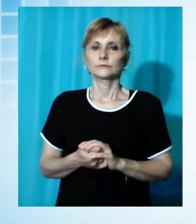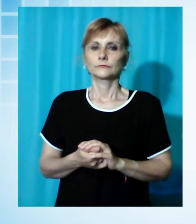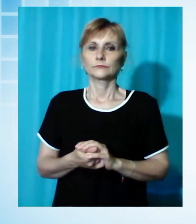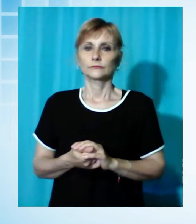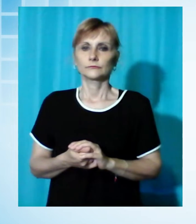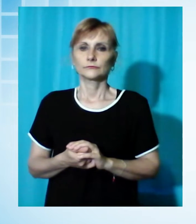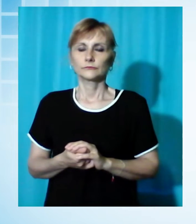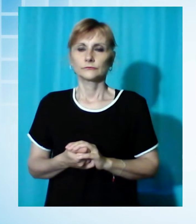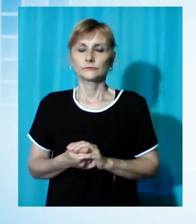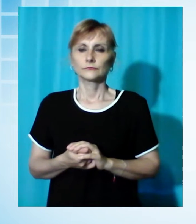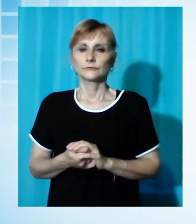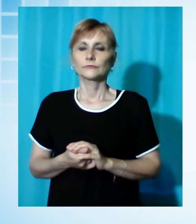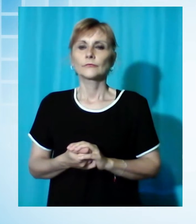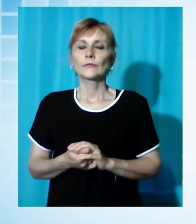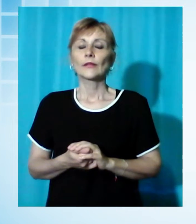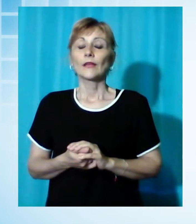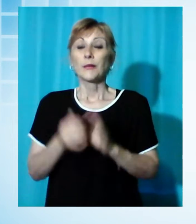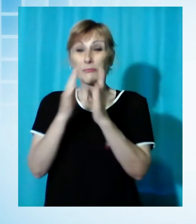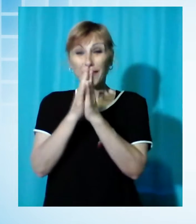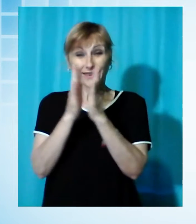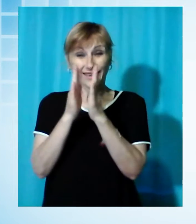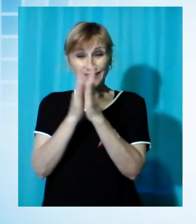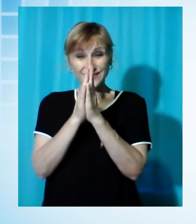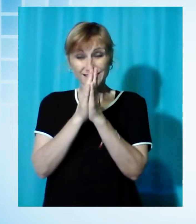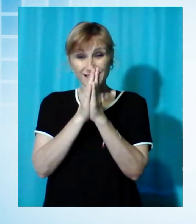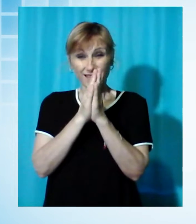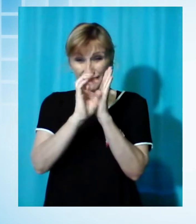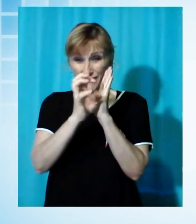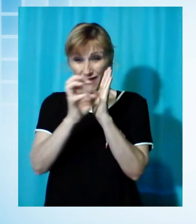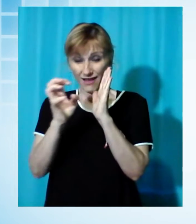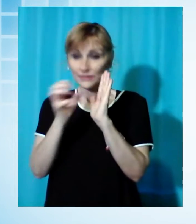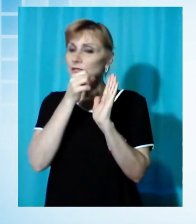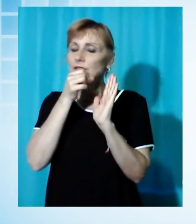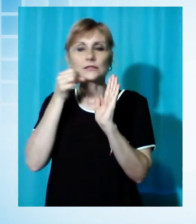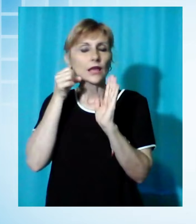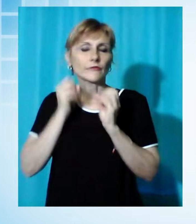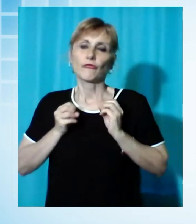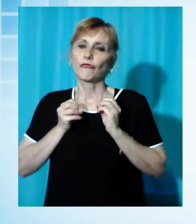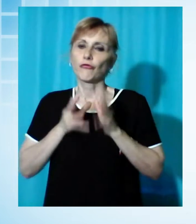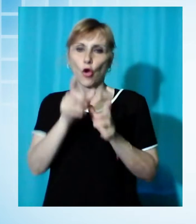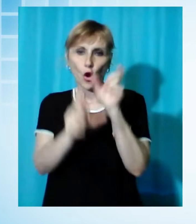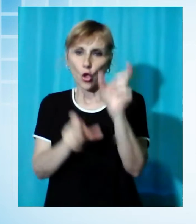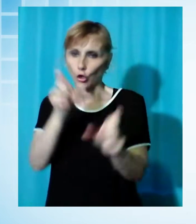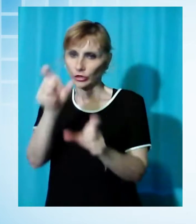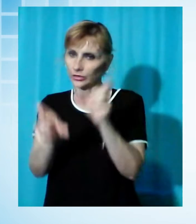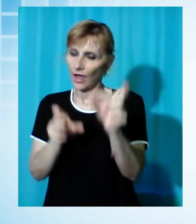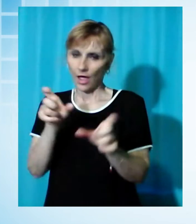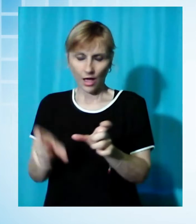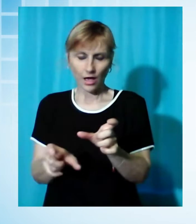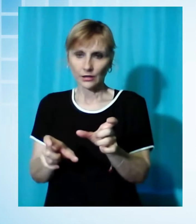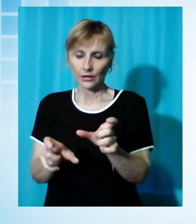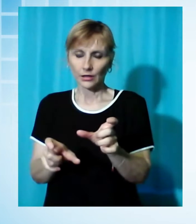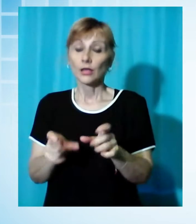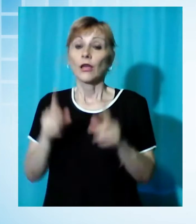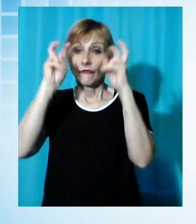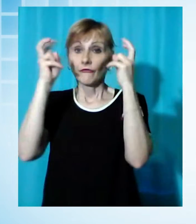Servono volontari per le messe, l'appello è stato lanciato dall'Arcivescovo Paolo Giulietti in occasione della riapertura delle celebrazioni fedeli